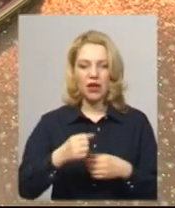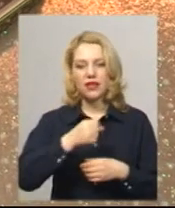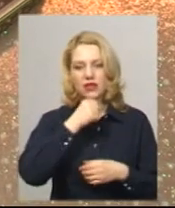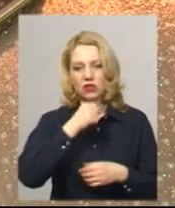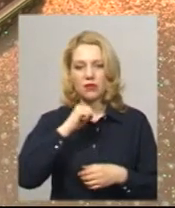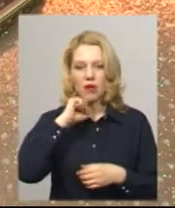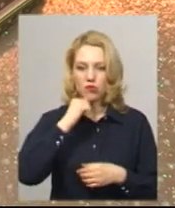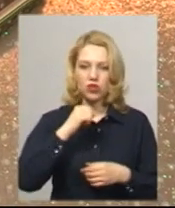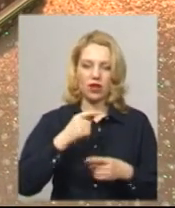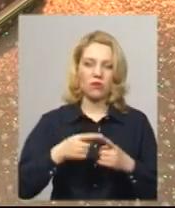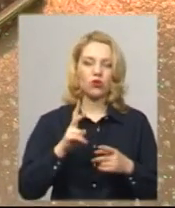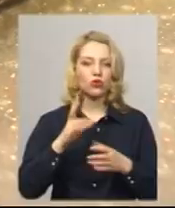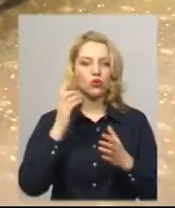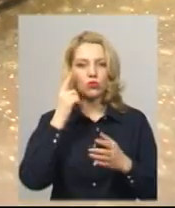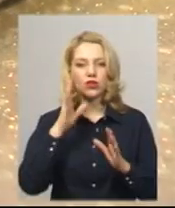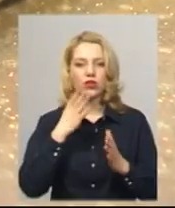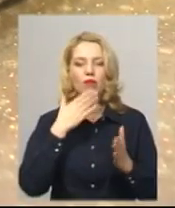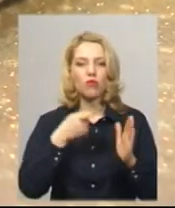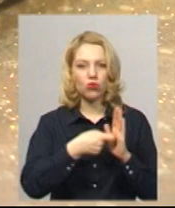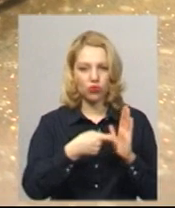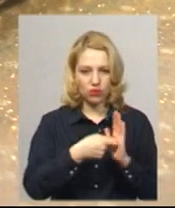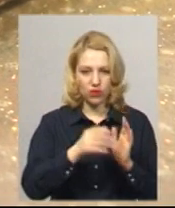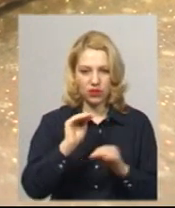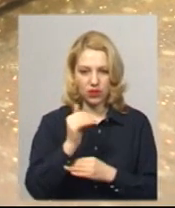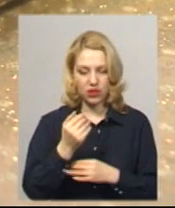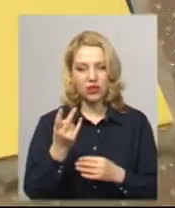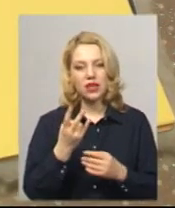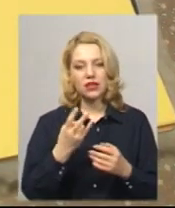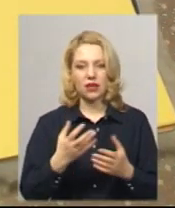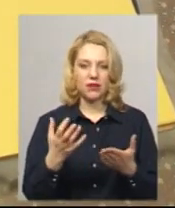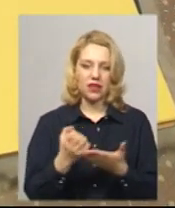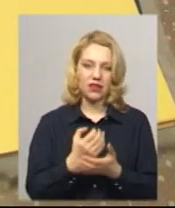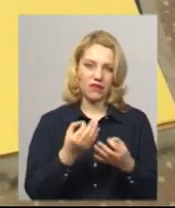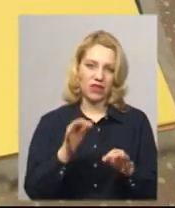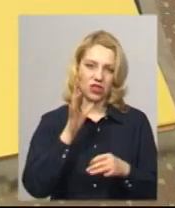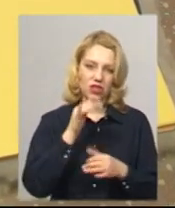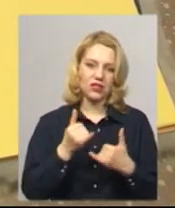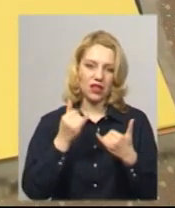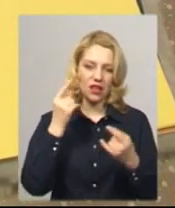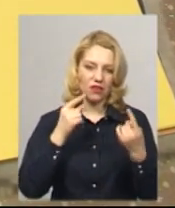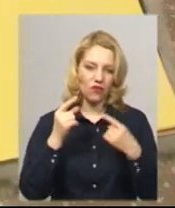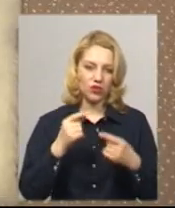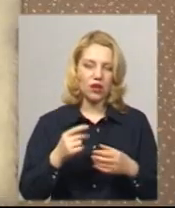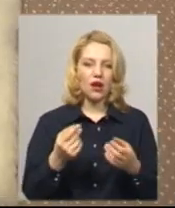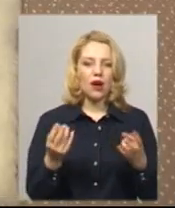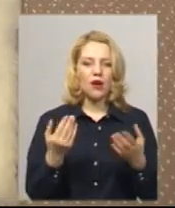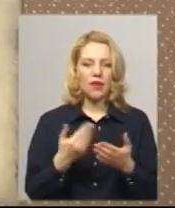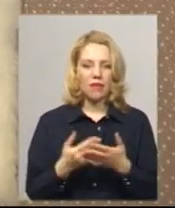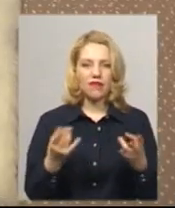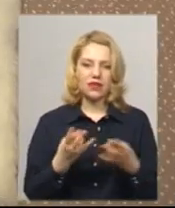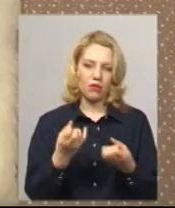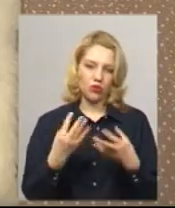дитини, художниця радить переглянути пріоритети та знайти вільну годину для занять. Напевно, просто потрібно захотіти. У